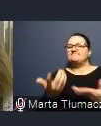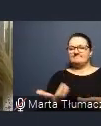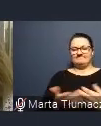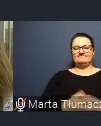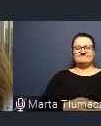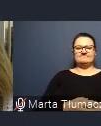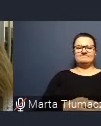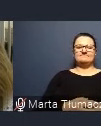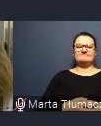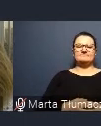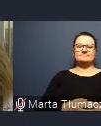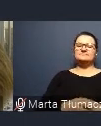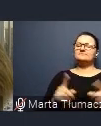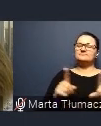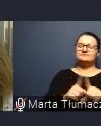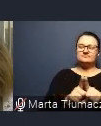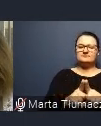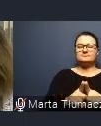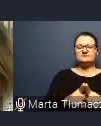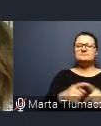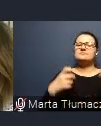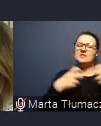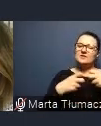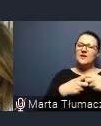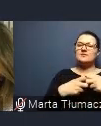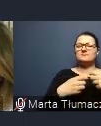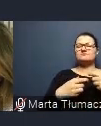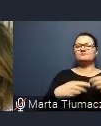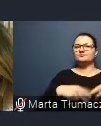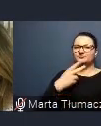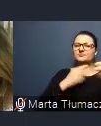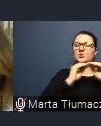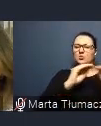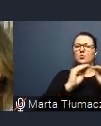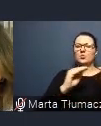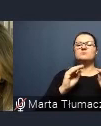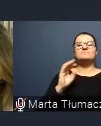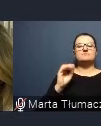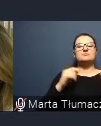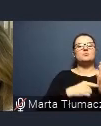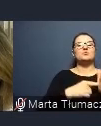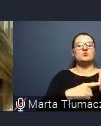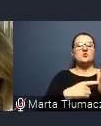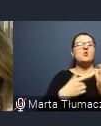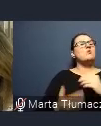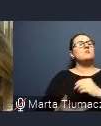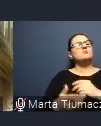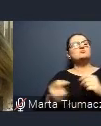Oczywiście opiera się to uczenie zdalne o właściwie prowadzonej terapii w formie stacjonarnej.